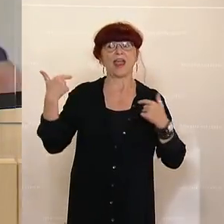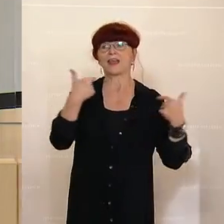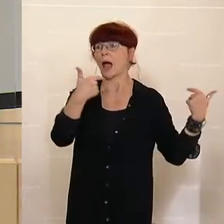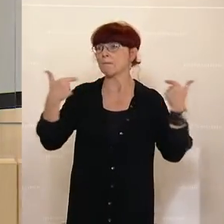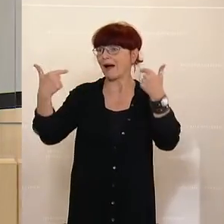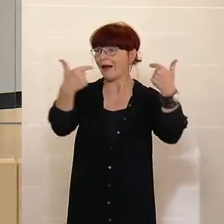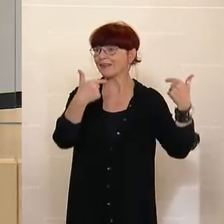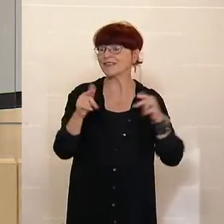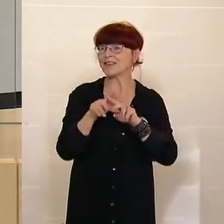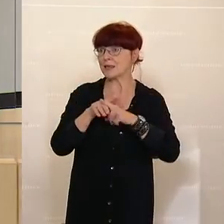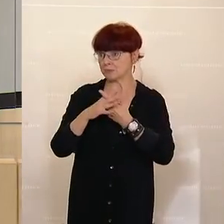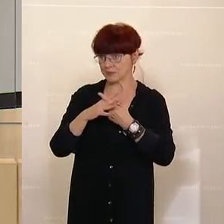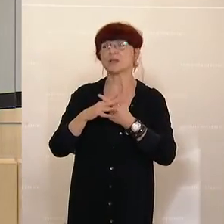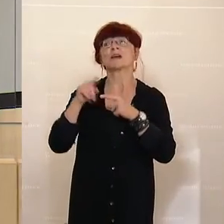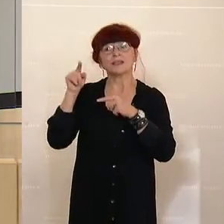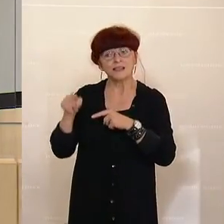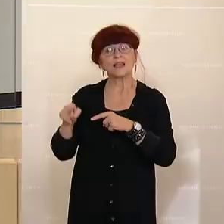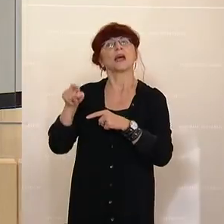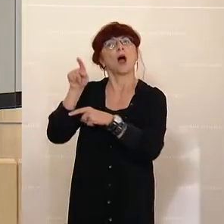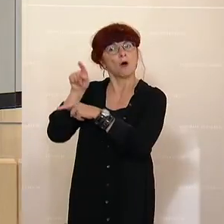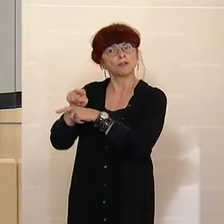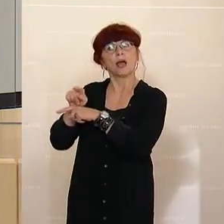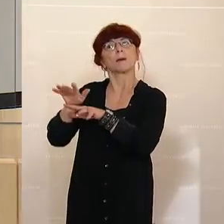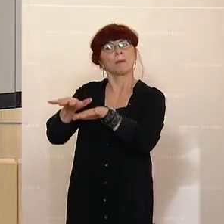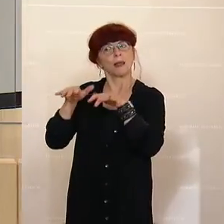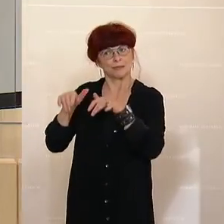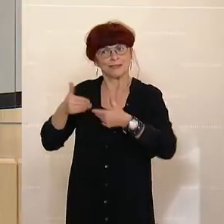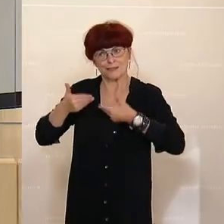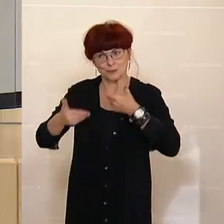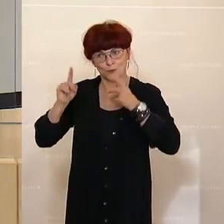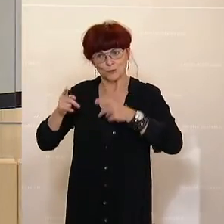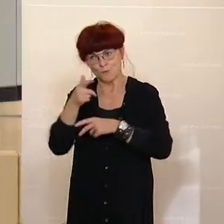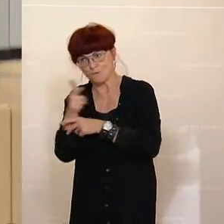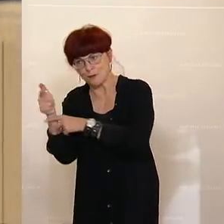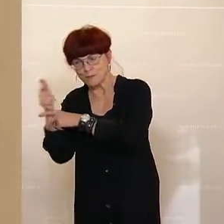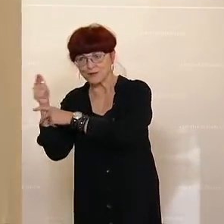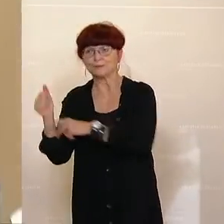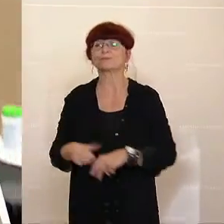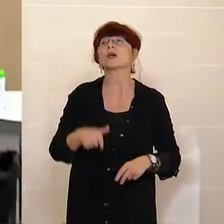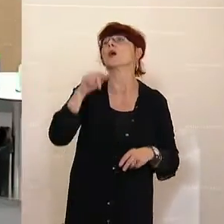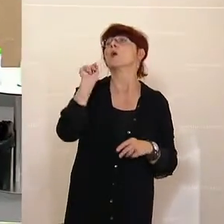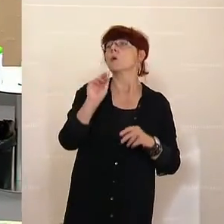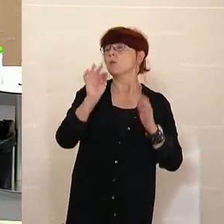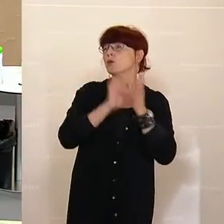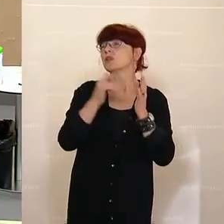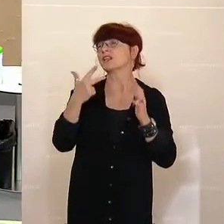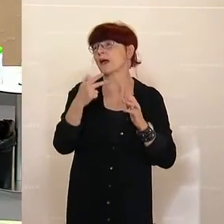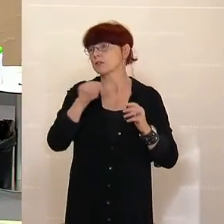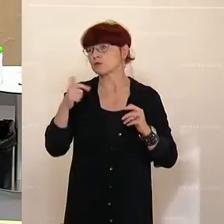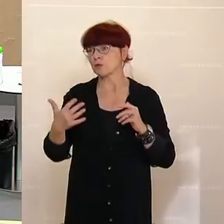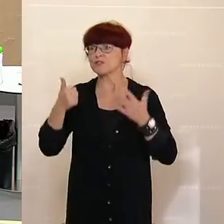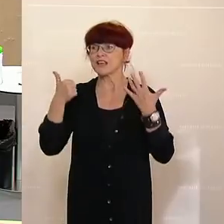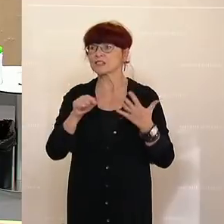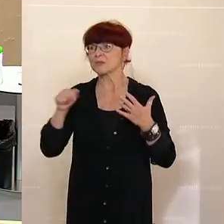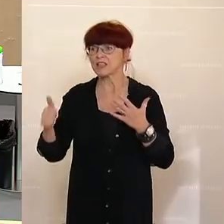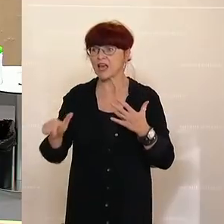auch unterwegs sind. Es ist weiters vorgeschlagen, die Debatte über die Punkte 3 bis 5, 6 bis 11, 13 bis